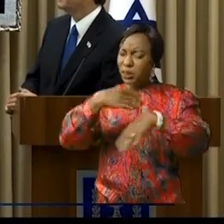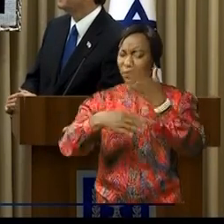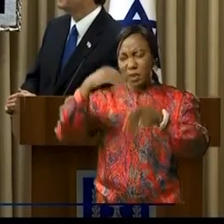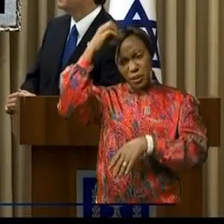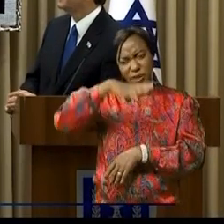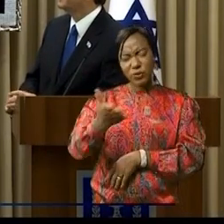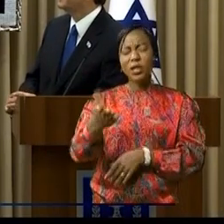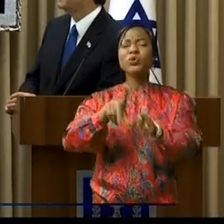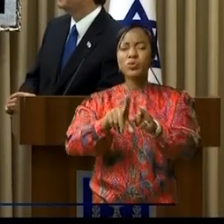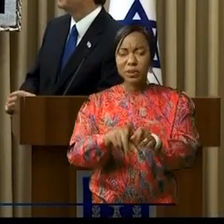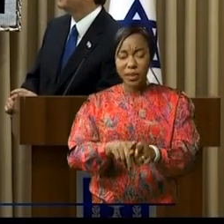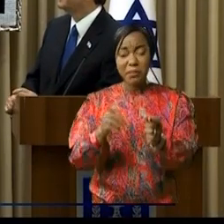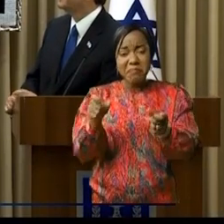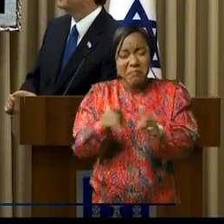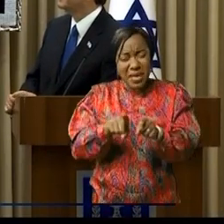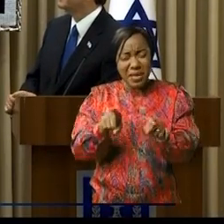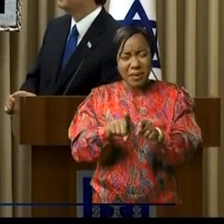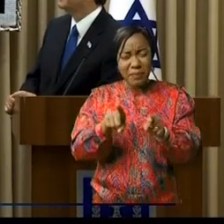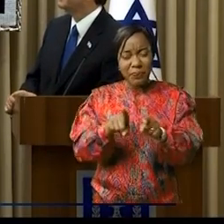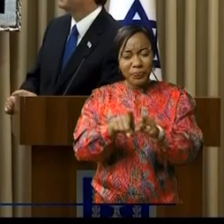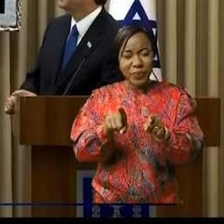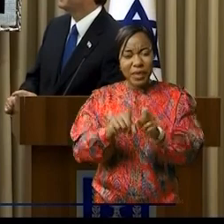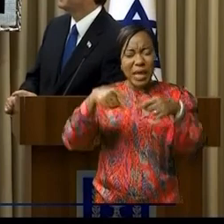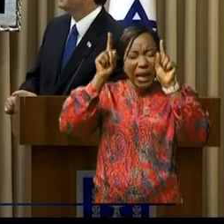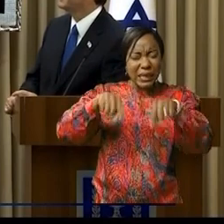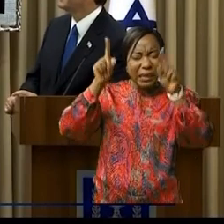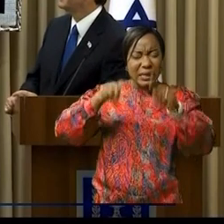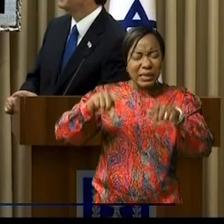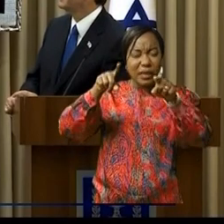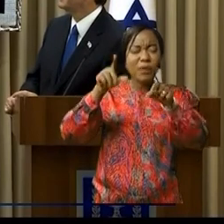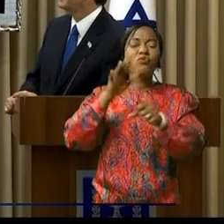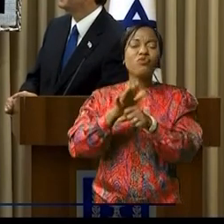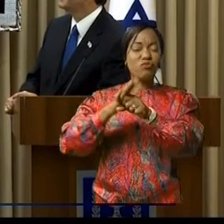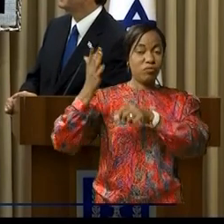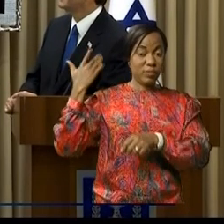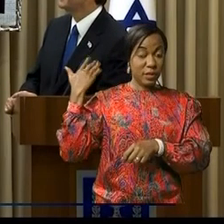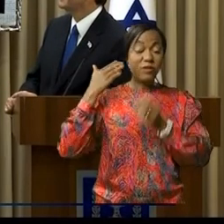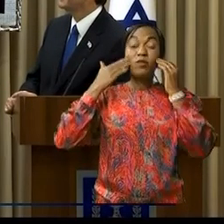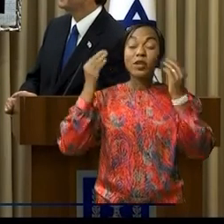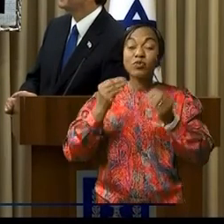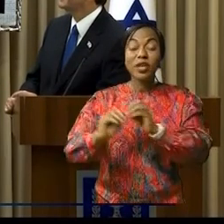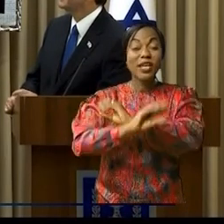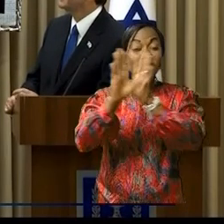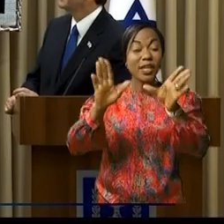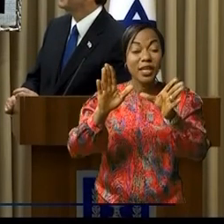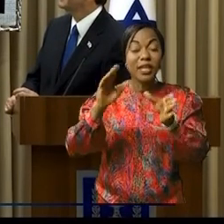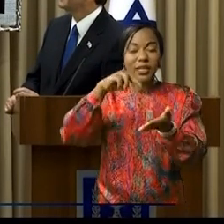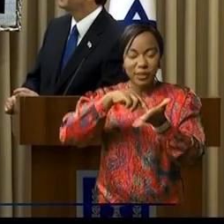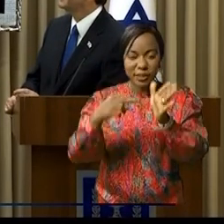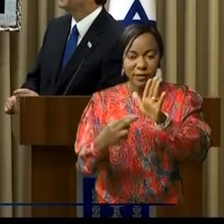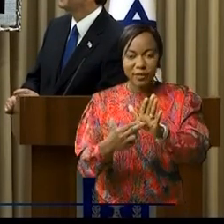Et ça a tenu comme ça, malgré les années et les siècles passés. Donc c'est clair, il y a quelque chose de divin